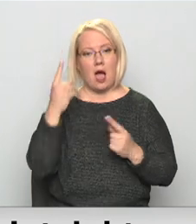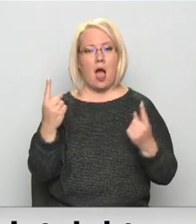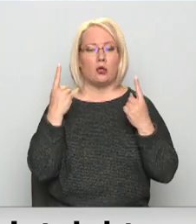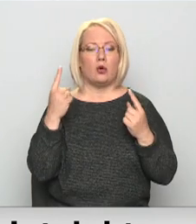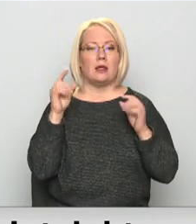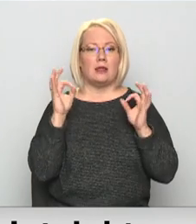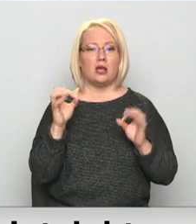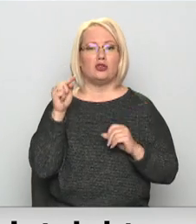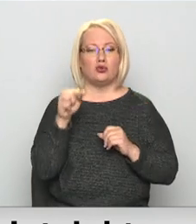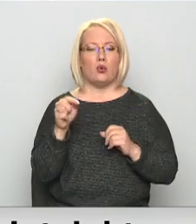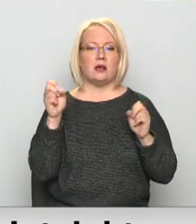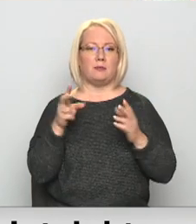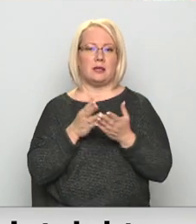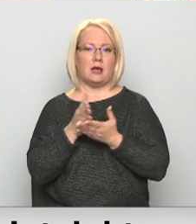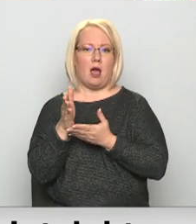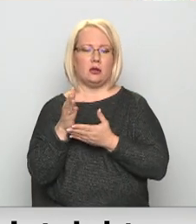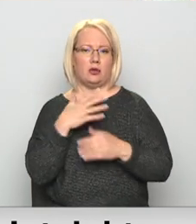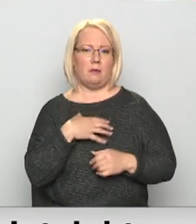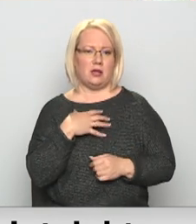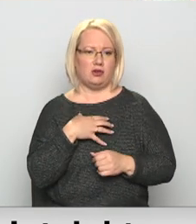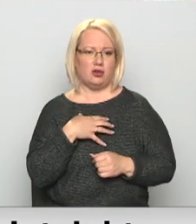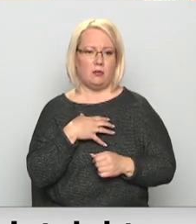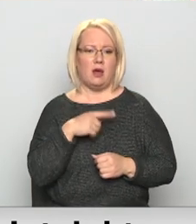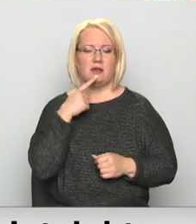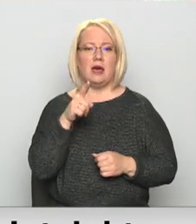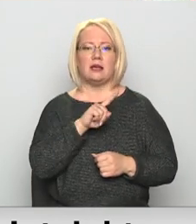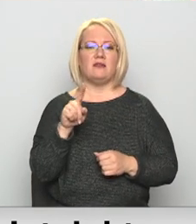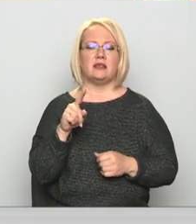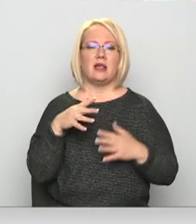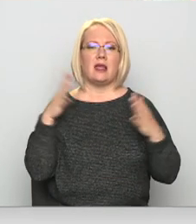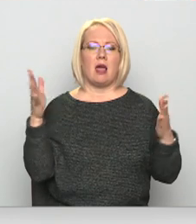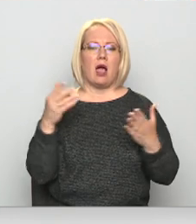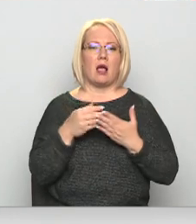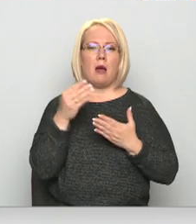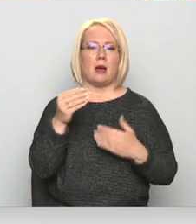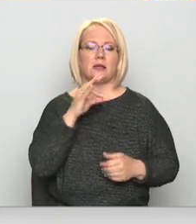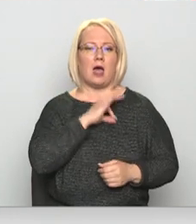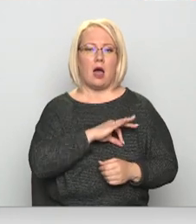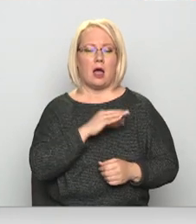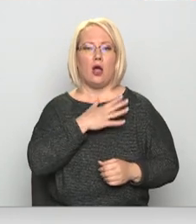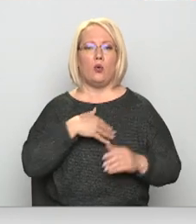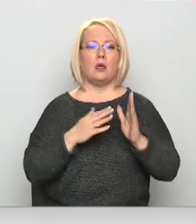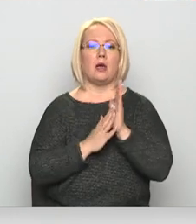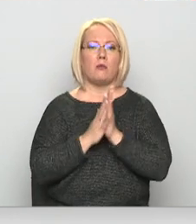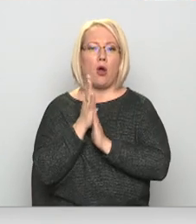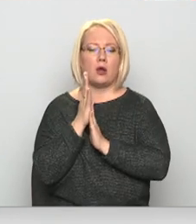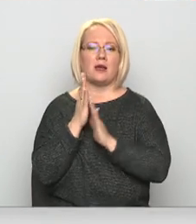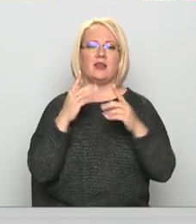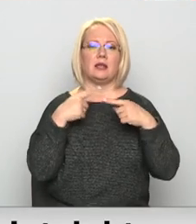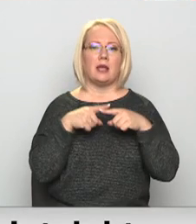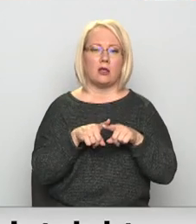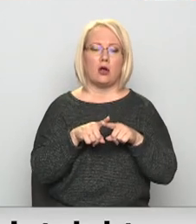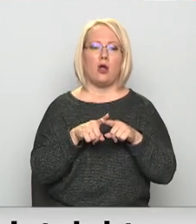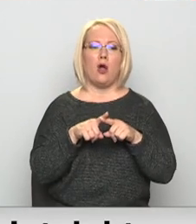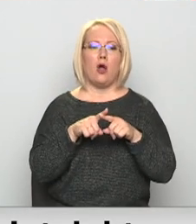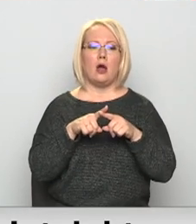šo speciālistu nepieciešamību. Tās ir arī viens no augstāk apmaksātajām algām un ļoti progresīvs, tehnoloģiski